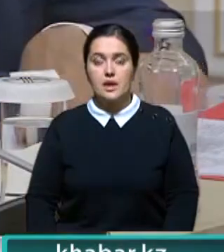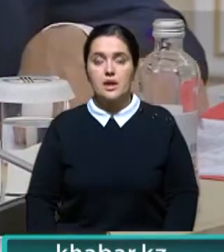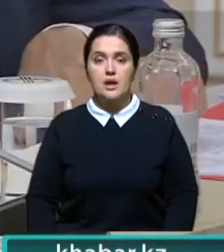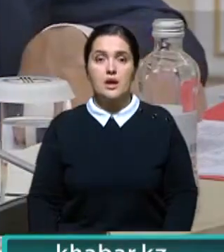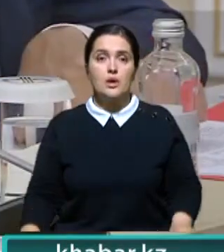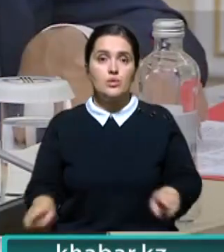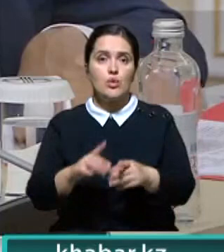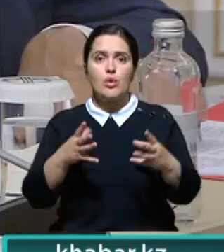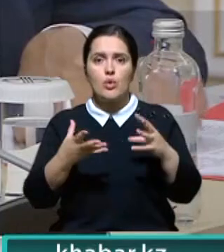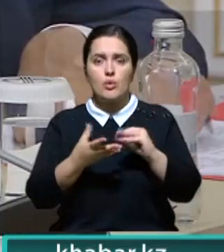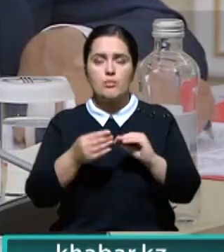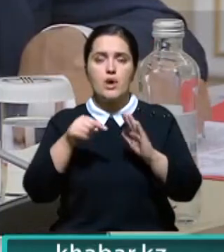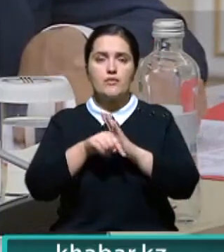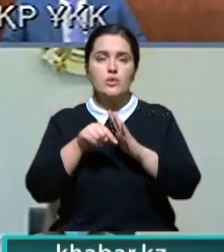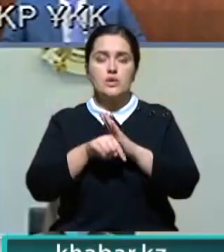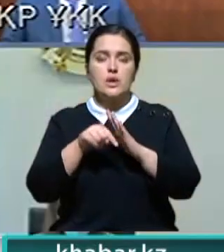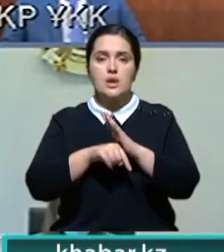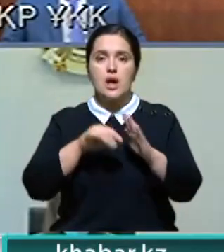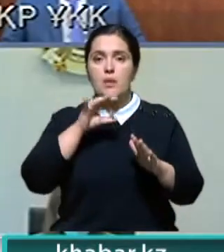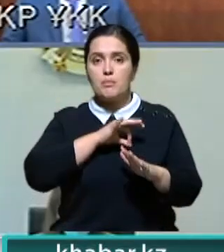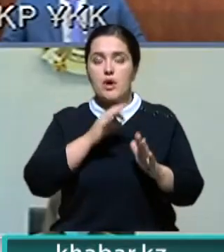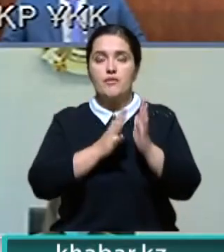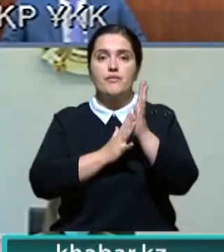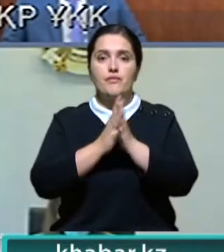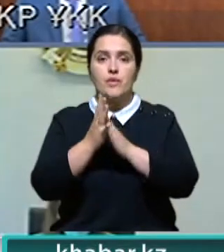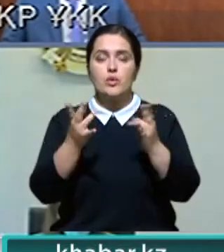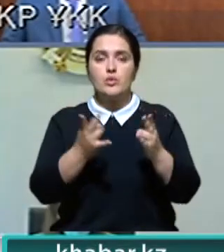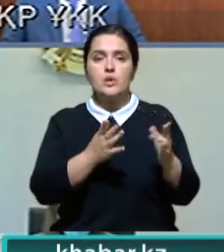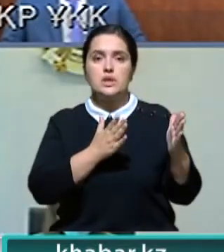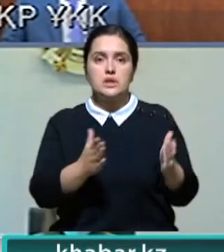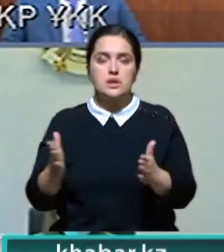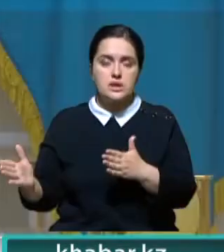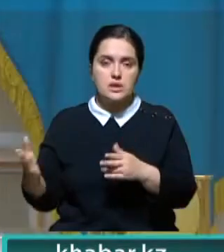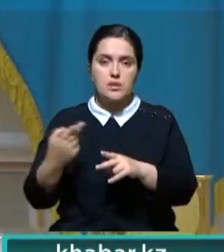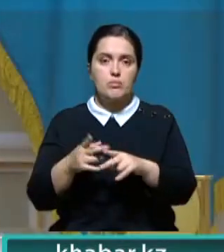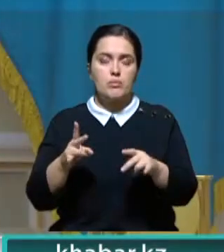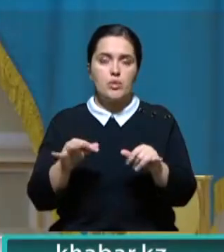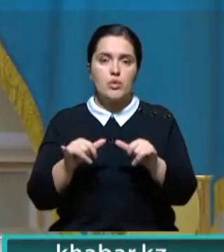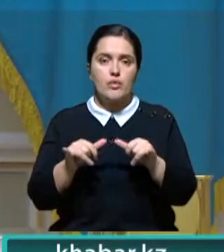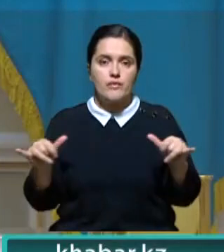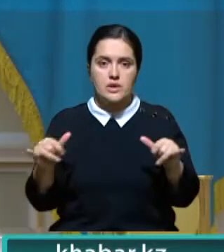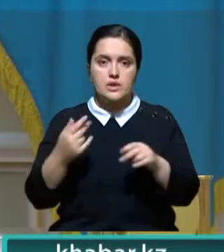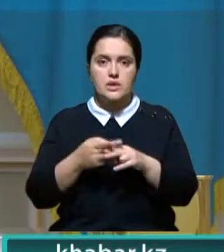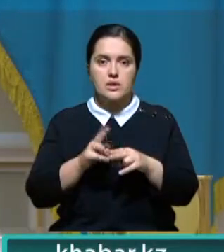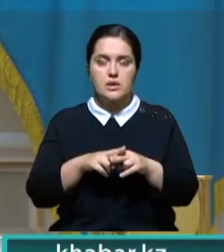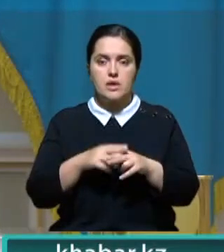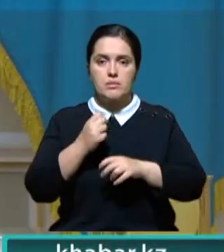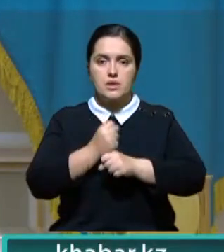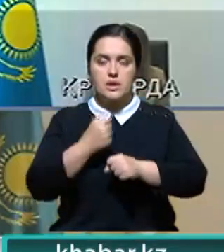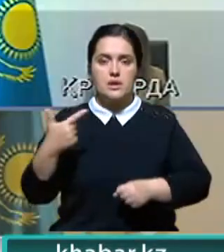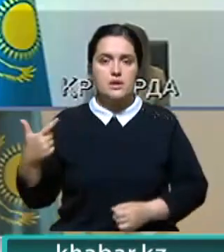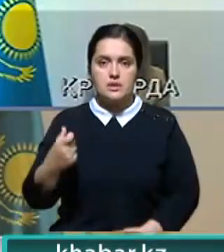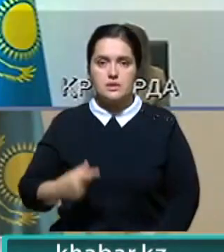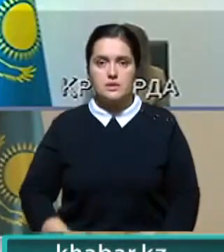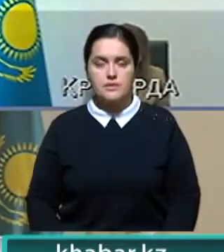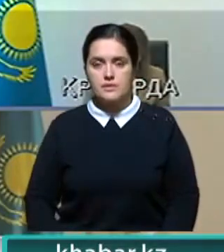отрасли объемы внутреннего потребления выросли. Необходимы системные меры, в том числе по увеличению ресурсной базы и переработке газа.